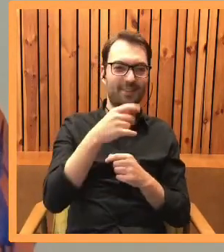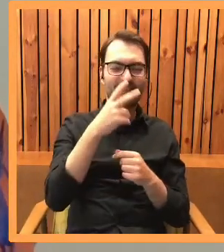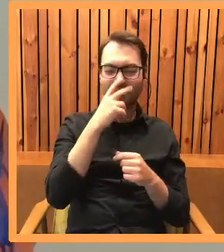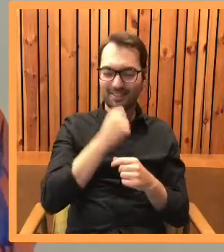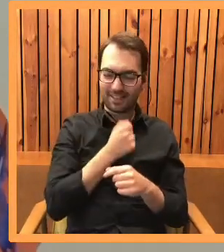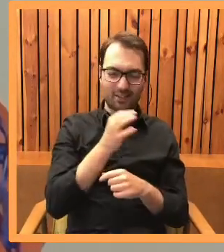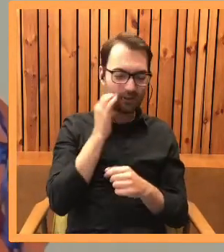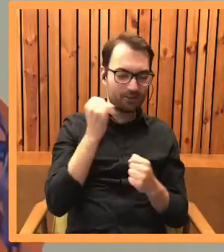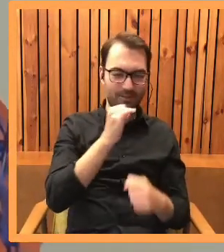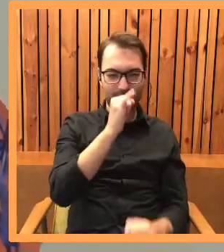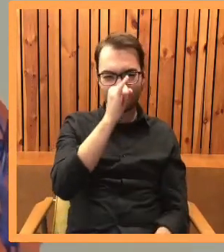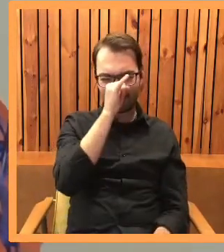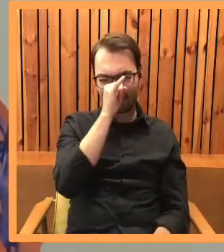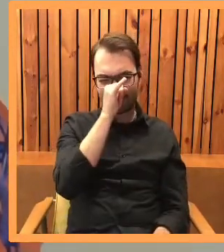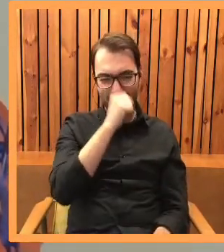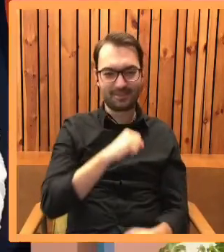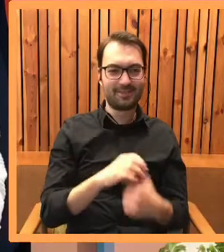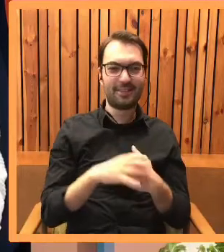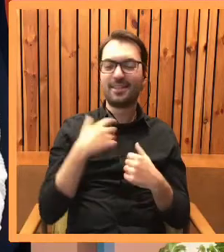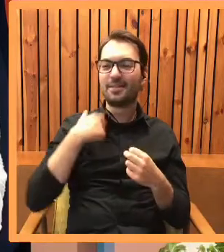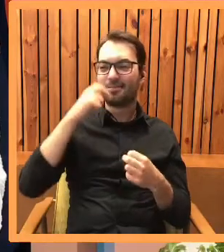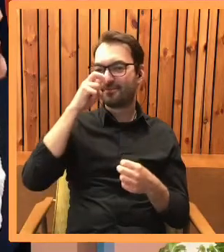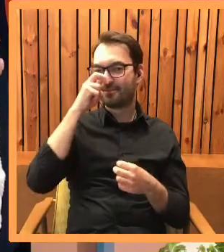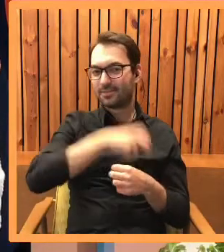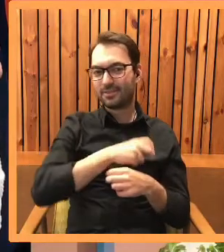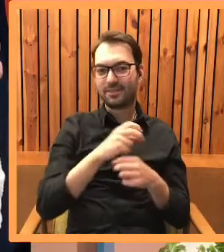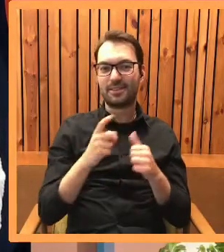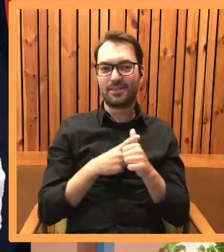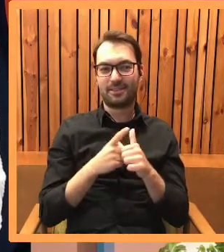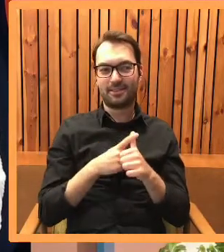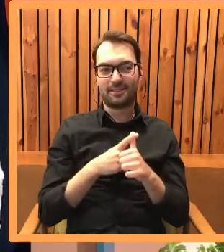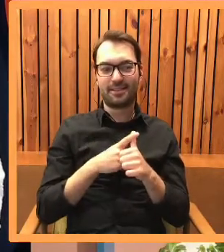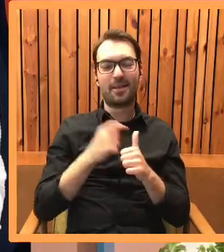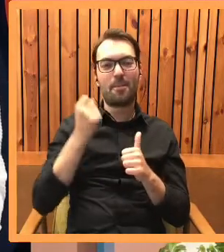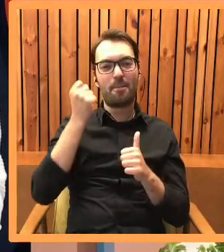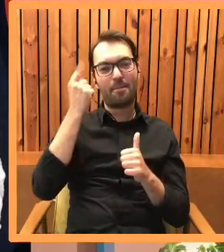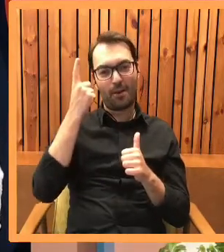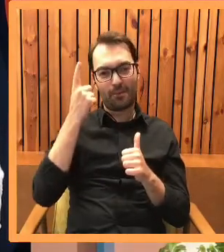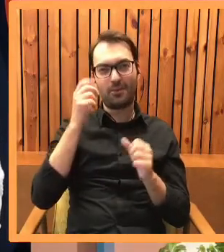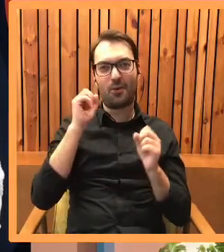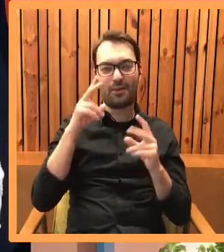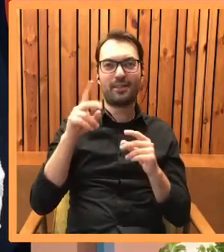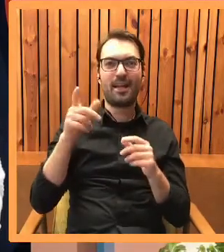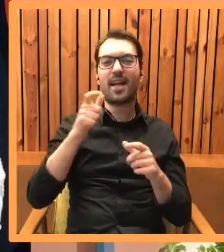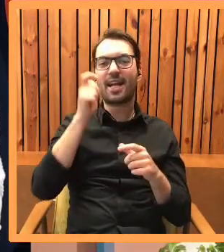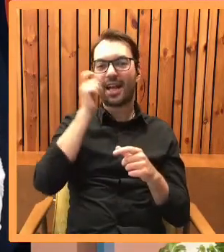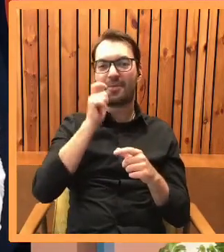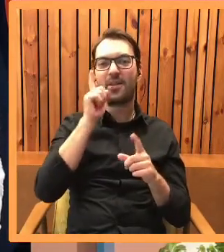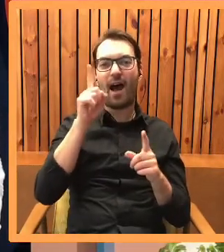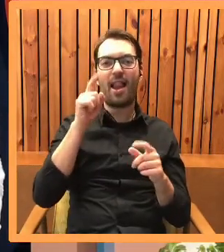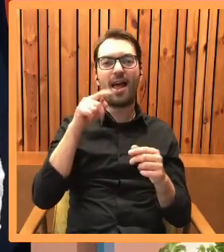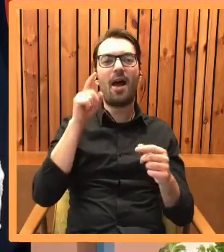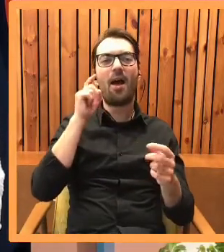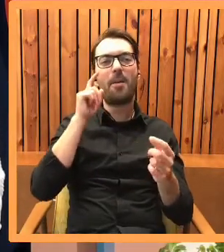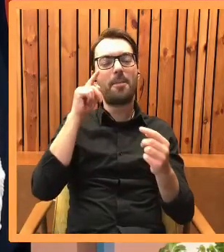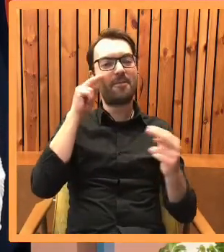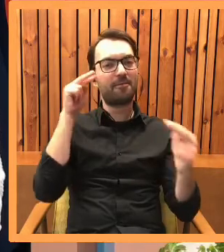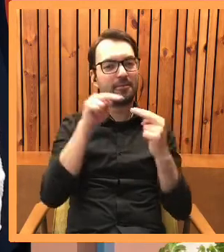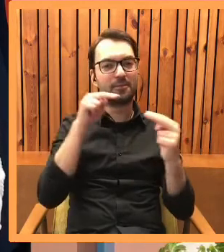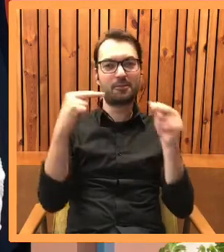sobie, bo to naprawdę widać po tym kocie. To jestem teraz bardzo ciekawa. Najpierw pojawił się ten pomysł, czyli opowiadasz historię kryminalną z perspektywy kota,